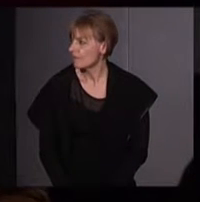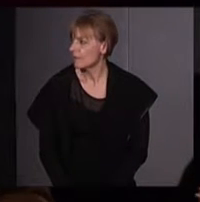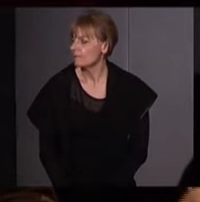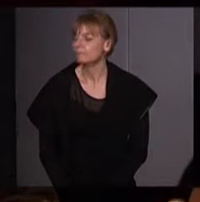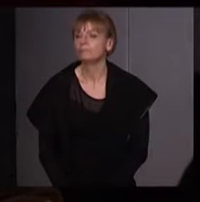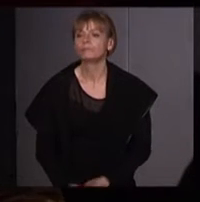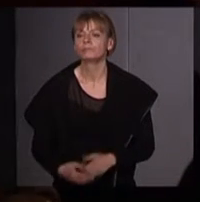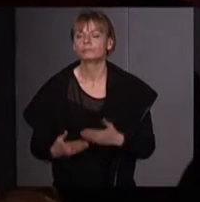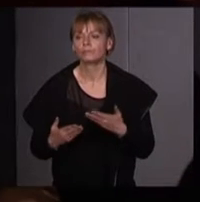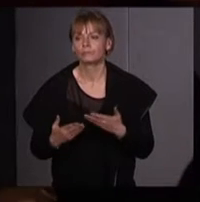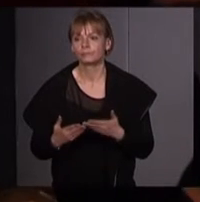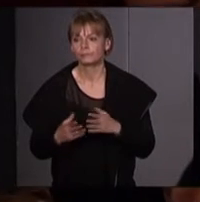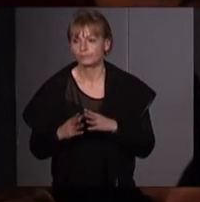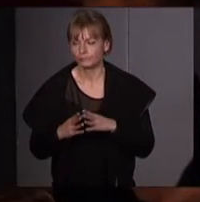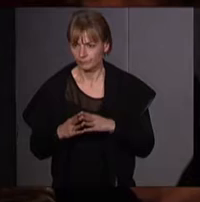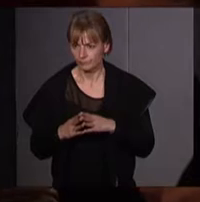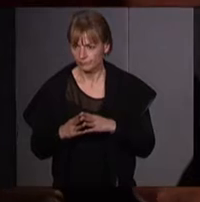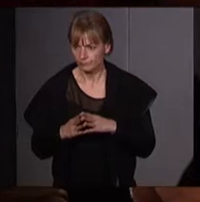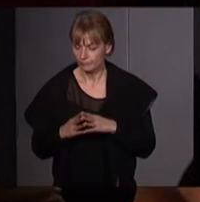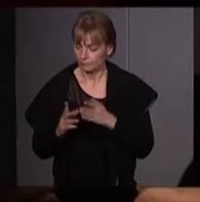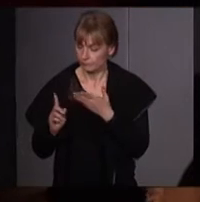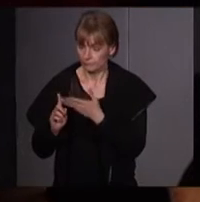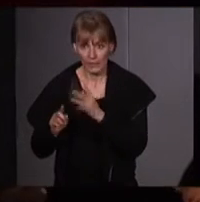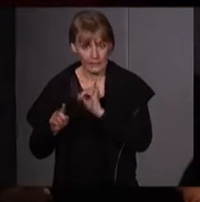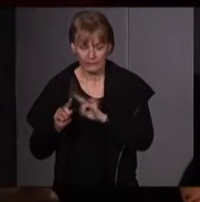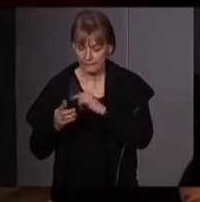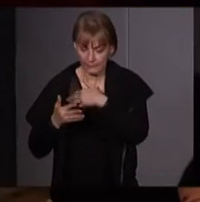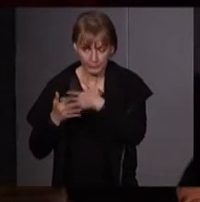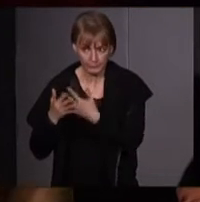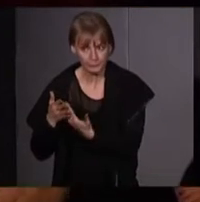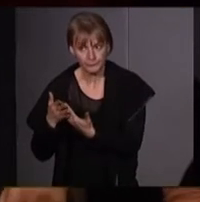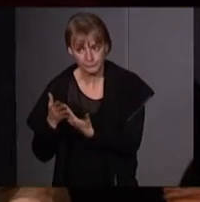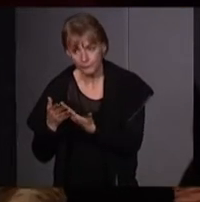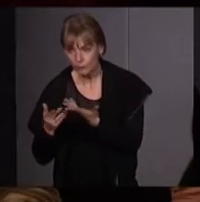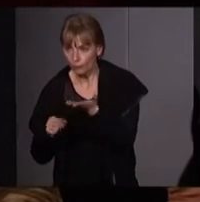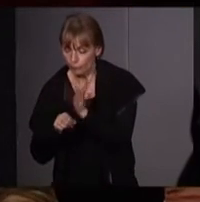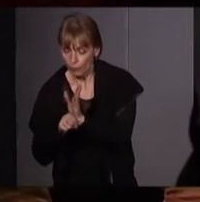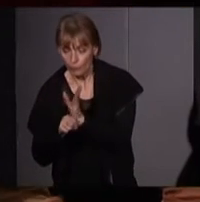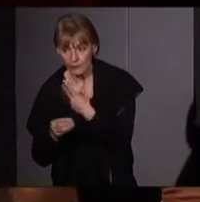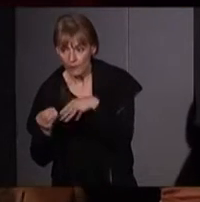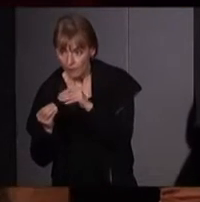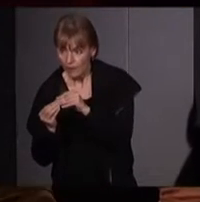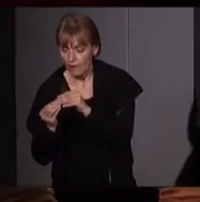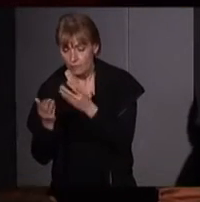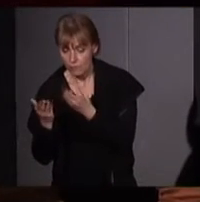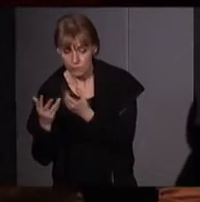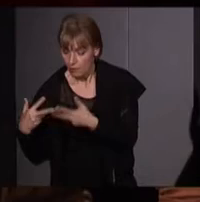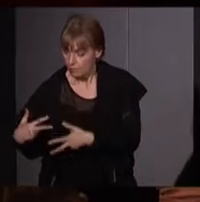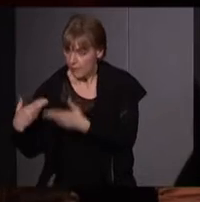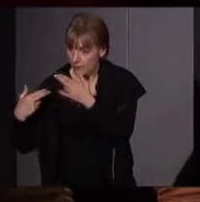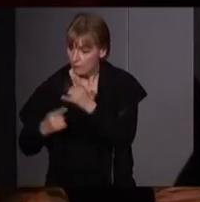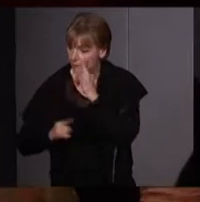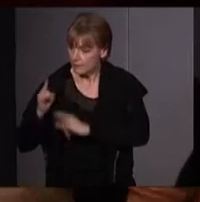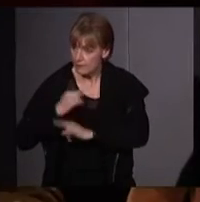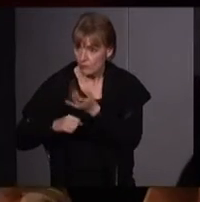On remercie de la quantité de détails et de faire connaître. Donc, voilà, à un moment historique où ces